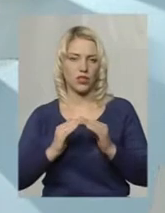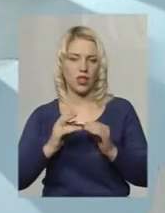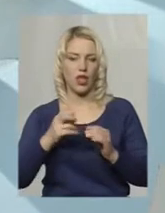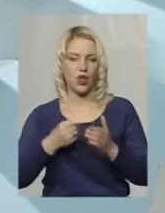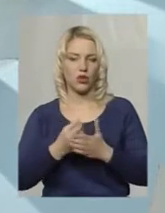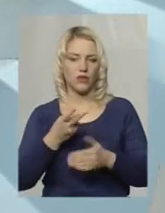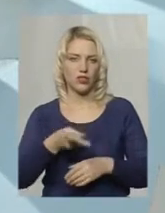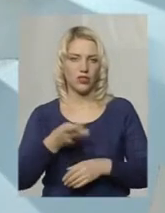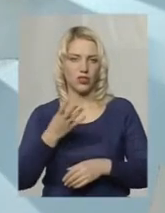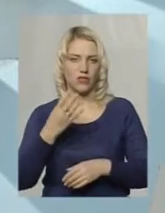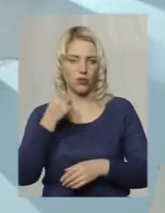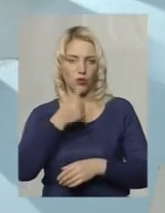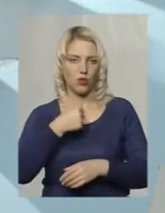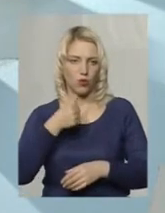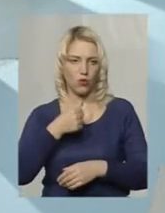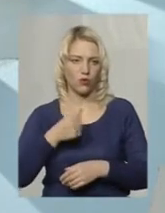року.